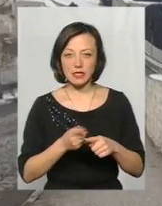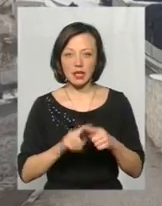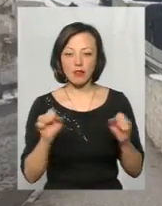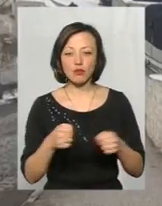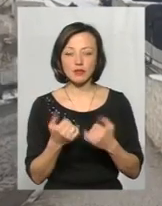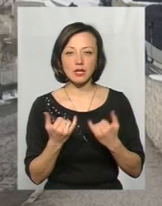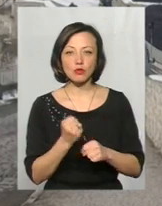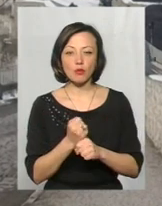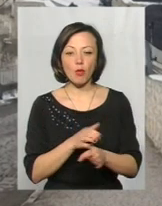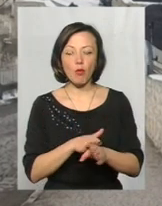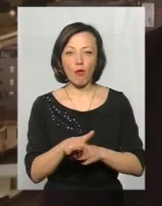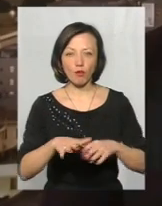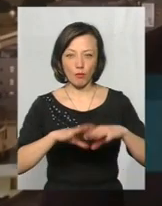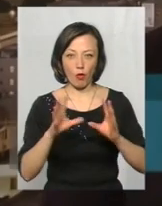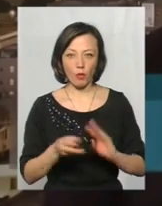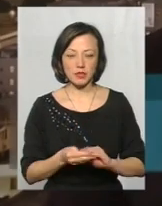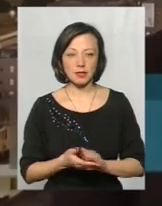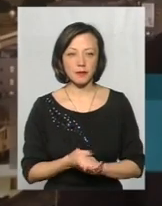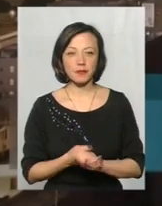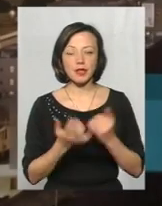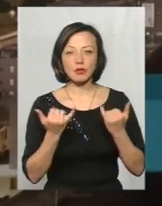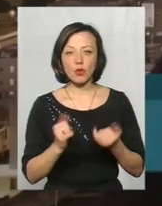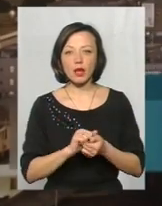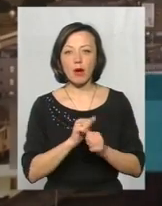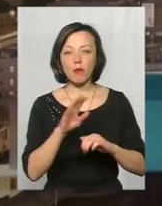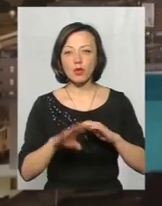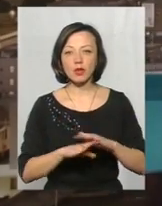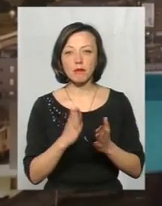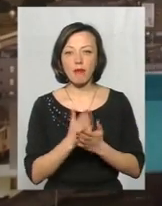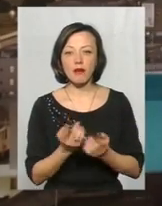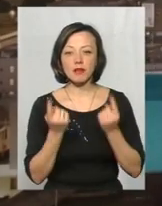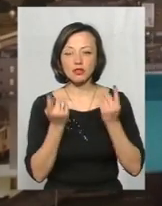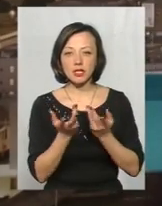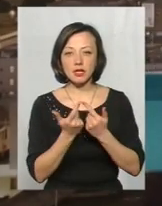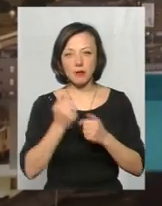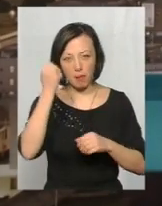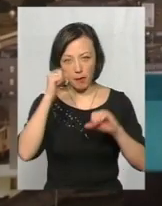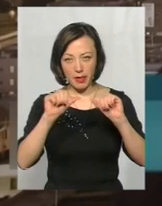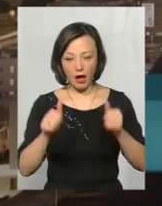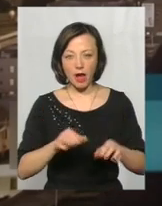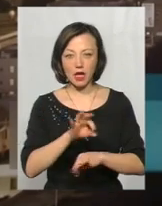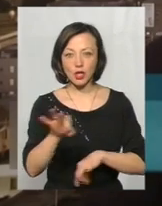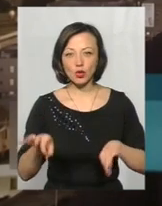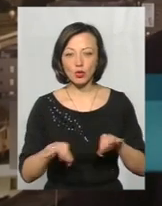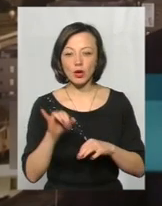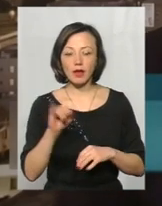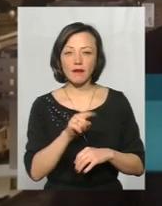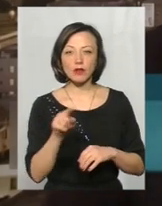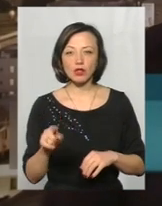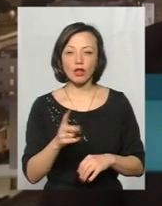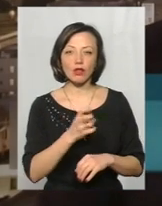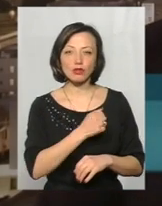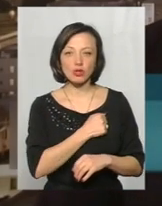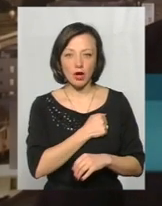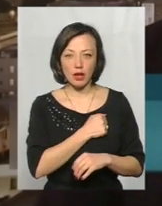зараз зробити у повному обсязі. Сьогодні Кам'янець-Подільський має величезну кількість пам'яток архітектури і вони, на жаль,